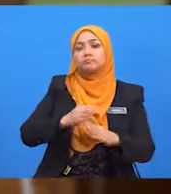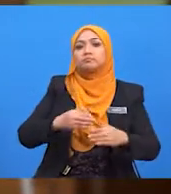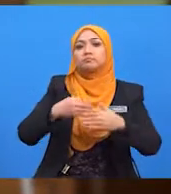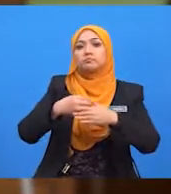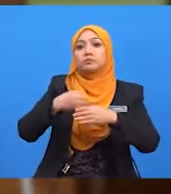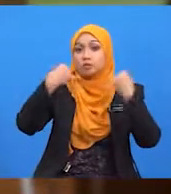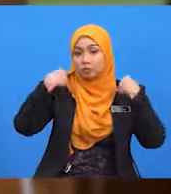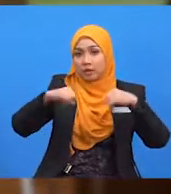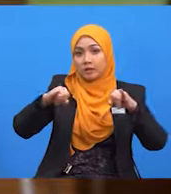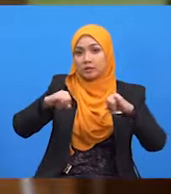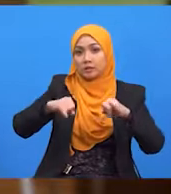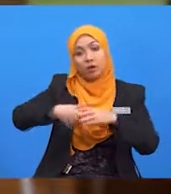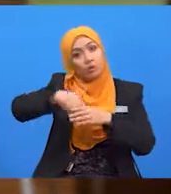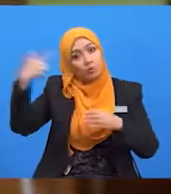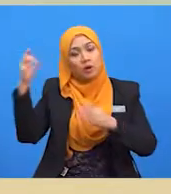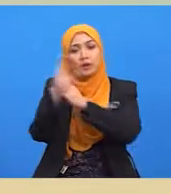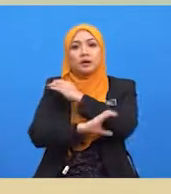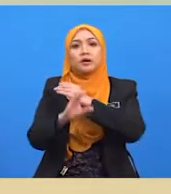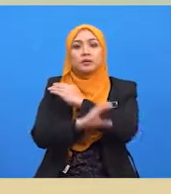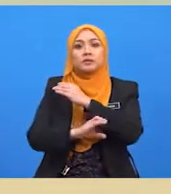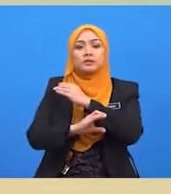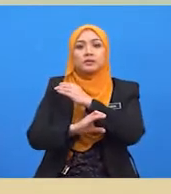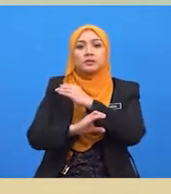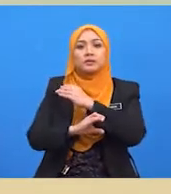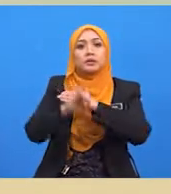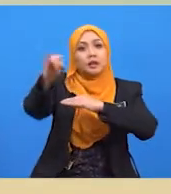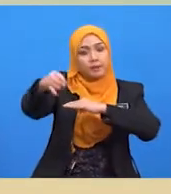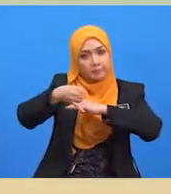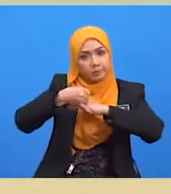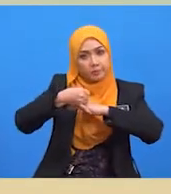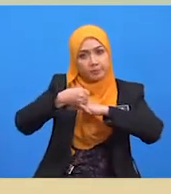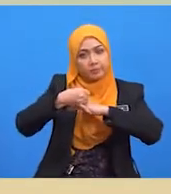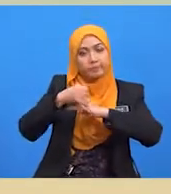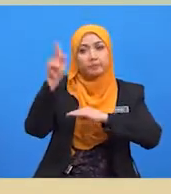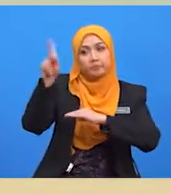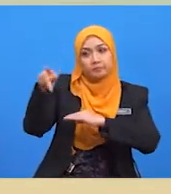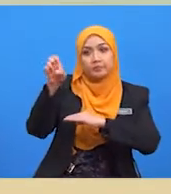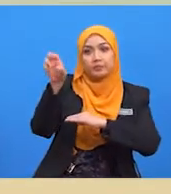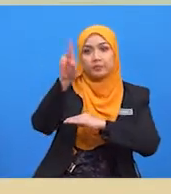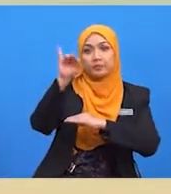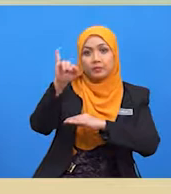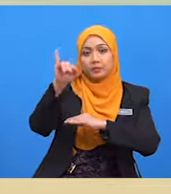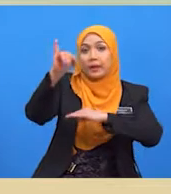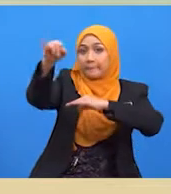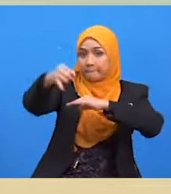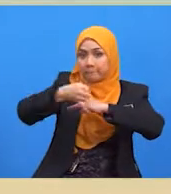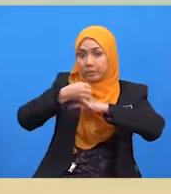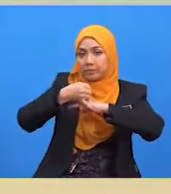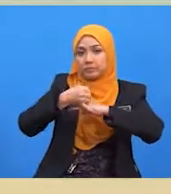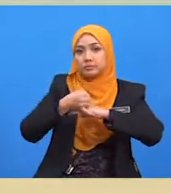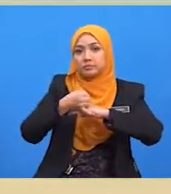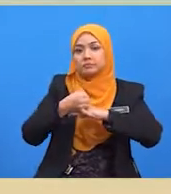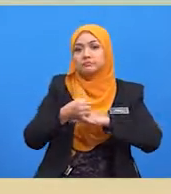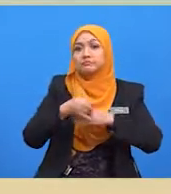dimaksudkan dengan tarif import? Tarif import adalah cukai yang digunakan oleh kerajaan ke atas